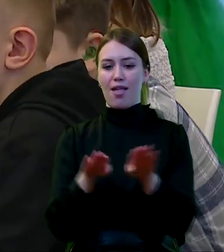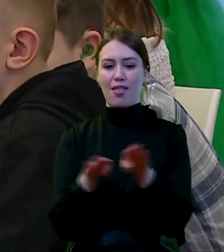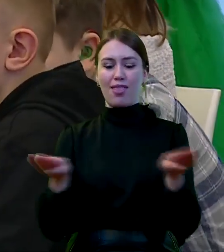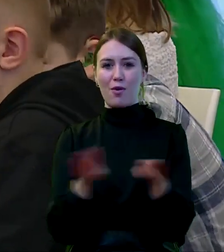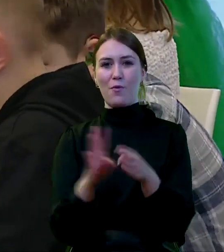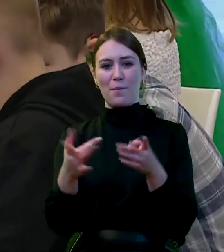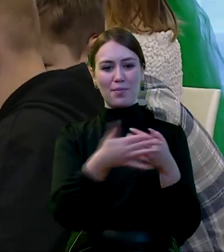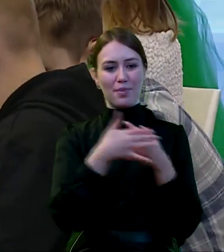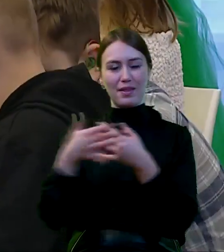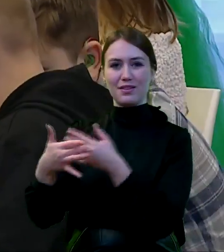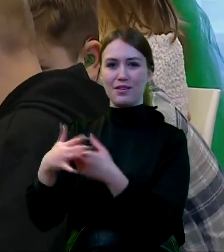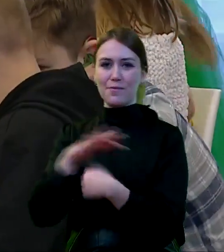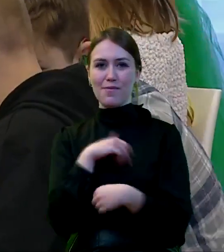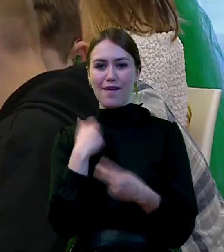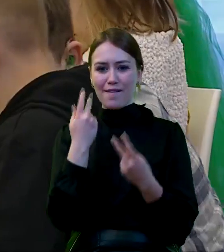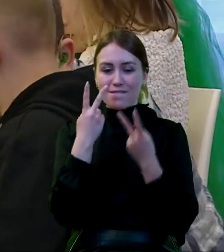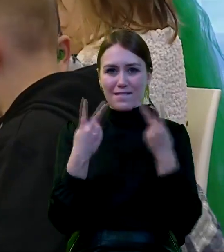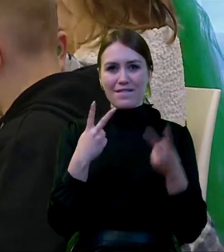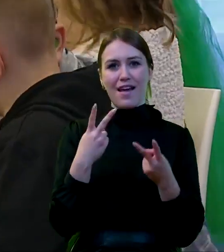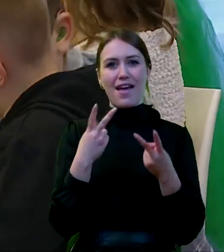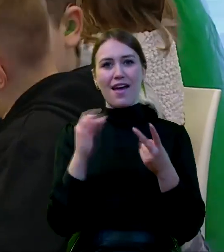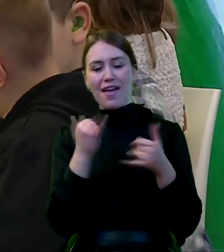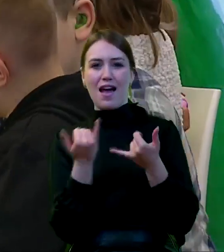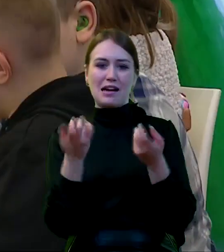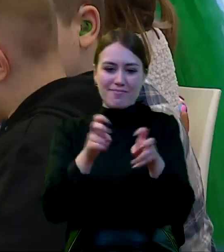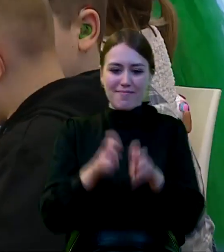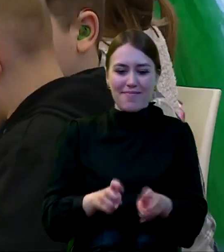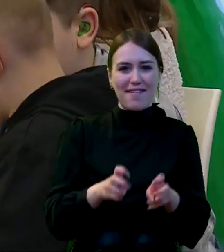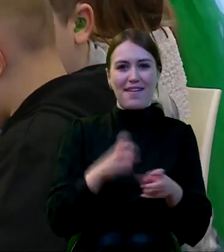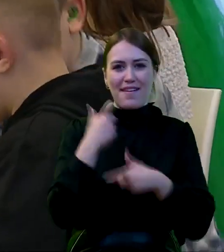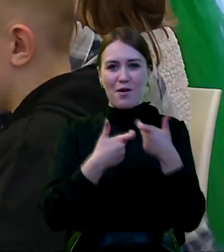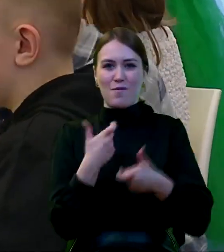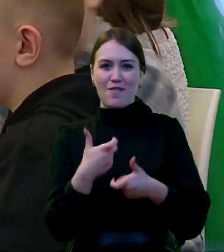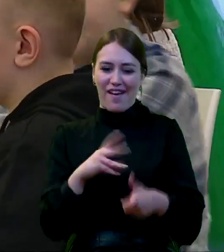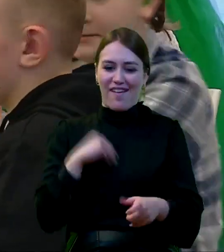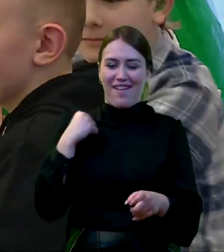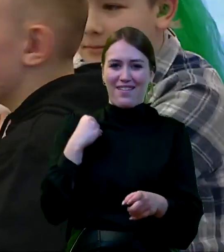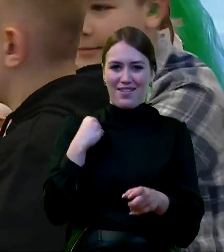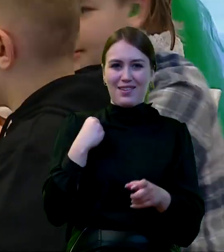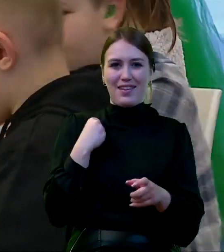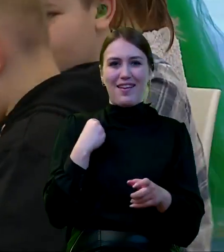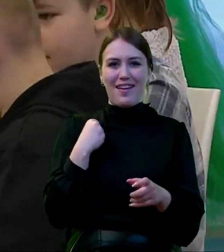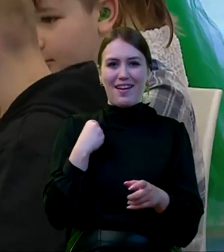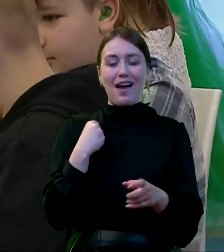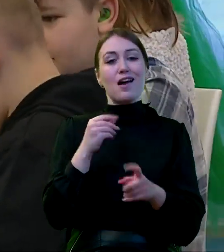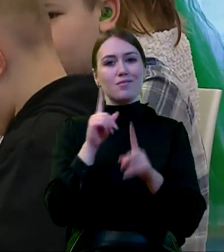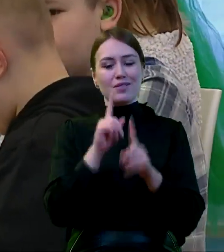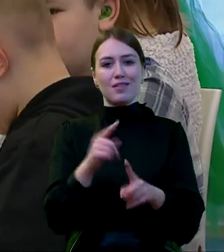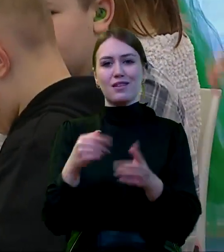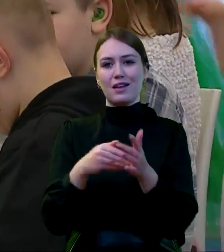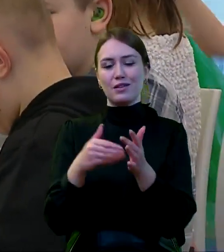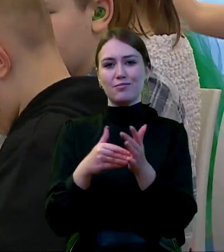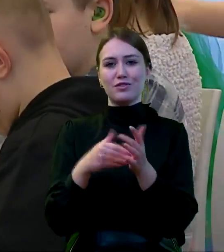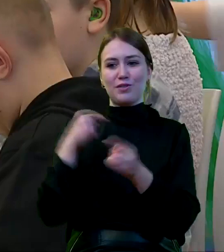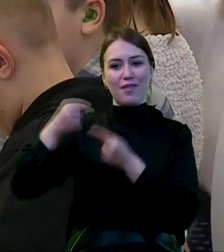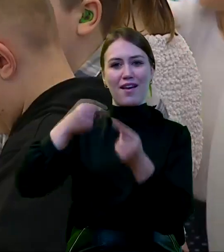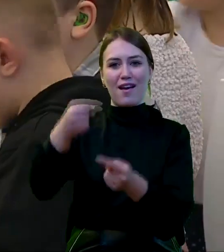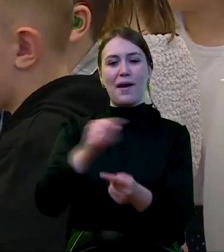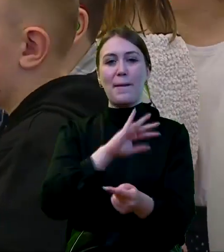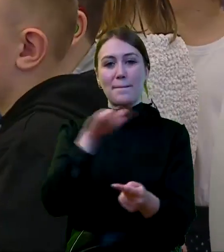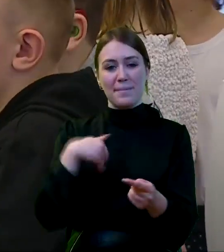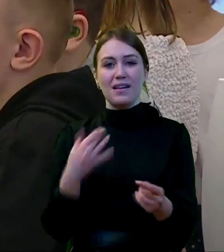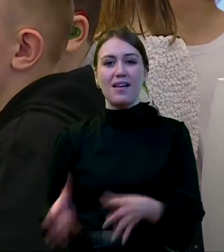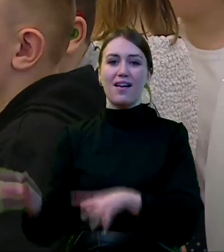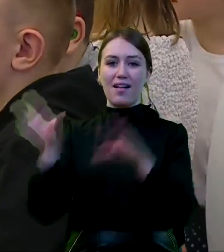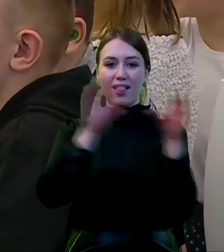od razu wiemy, co mamy robić z tymi zabawkami, jakie stroiki tworzyć. To wszystko są rytuały bardzo potrzebne. My je